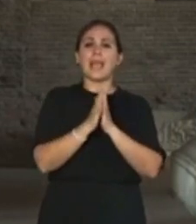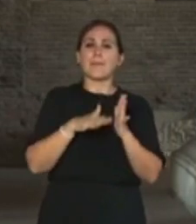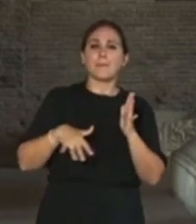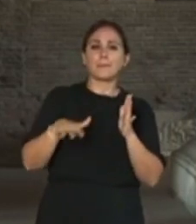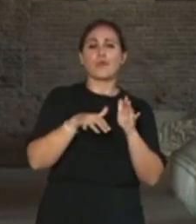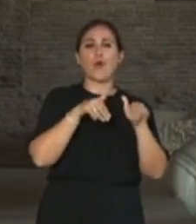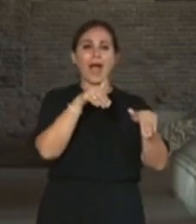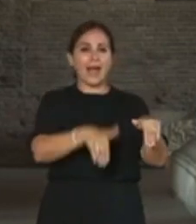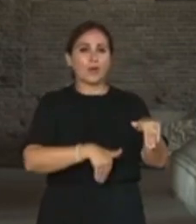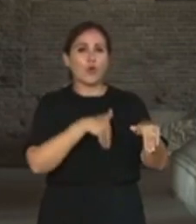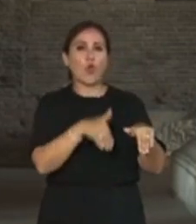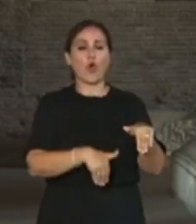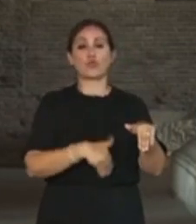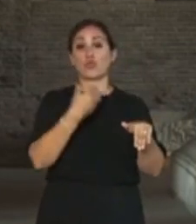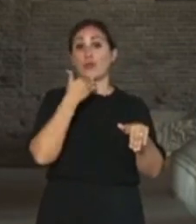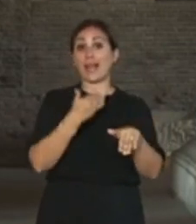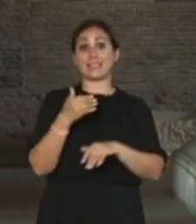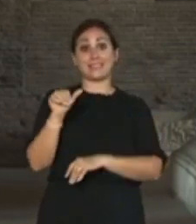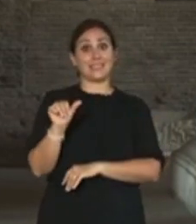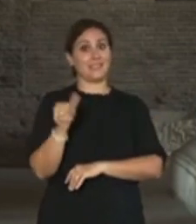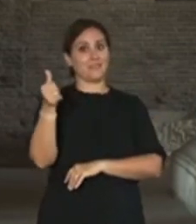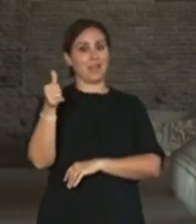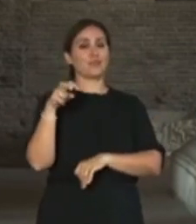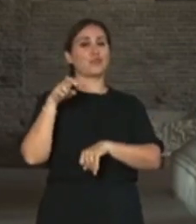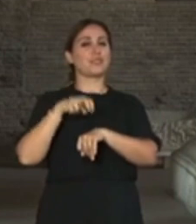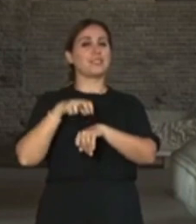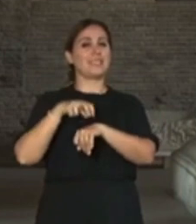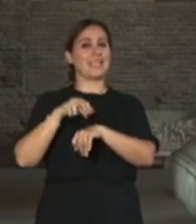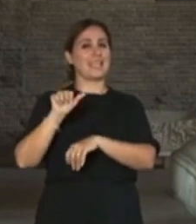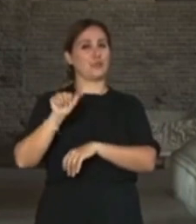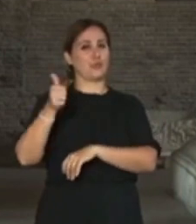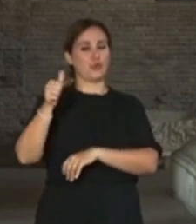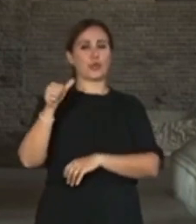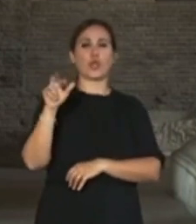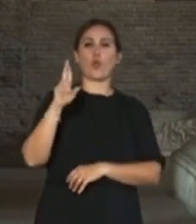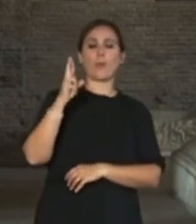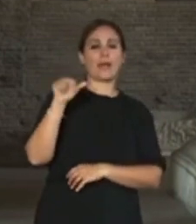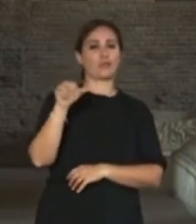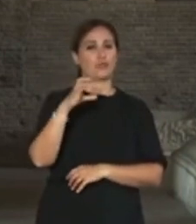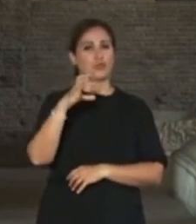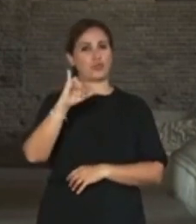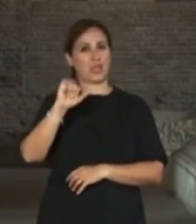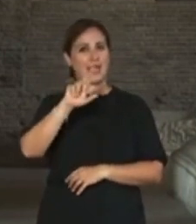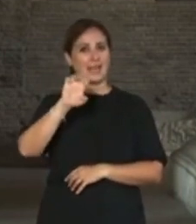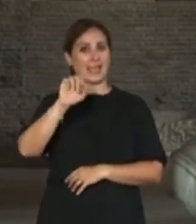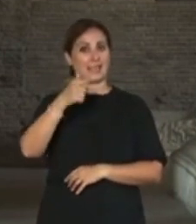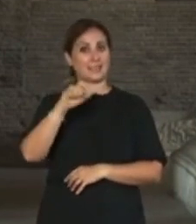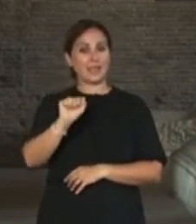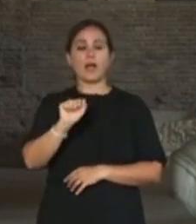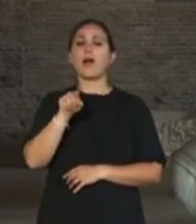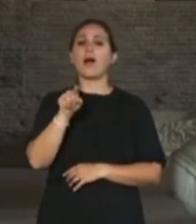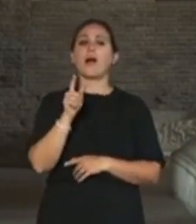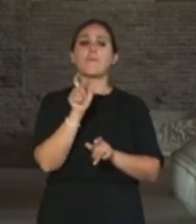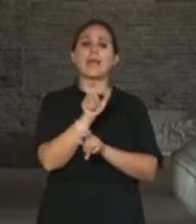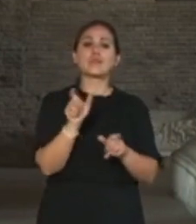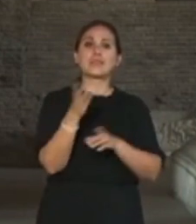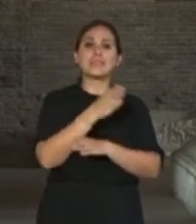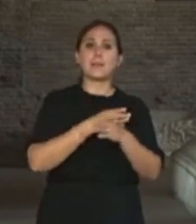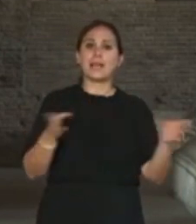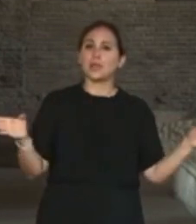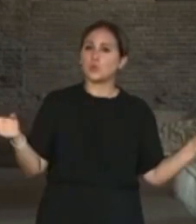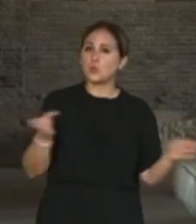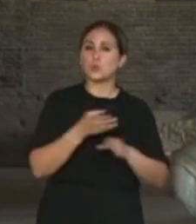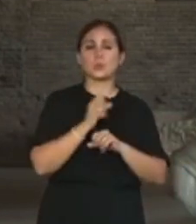del direttore Roberto Sciarrazza è accessibile a tutte le persone con disabilità.